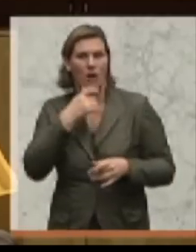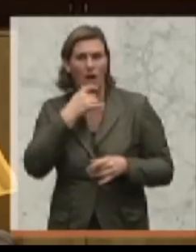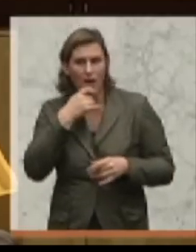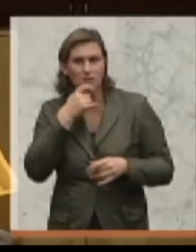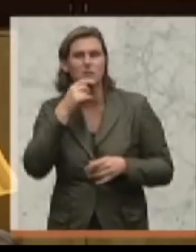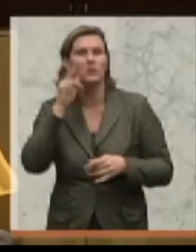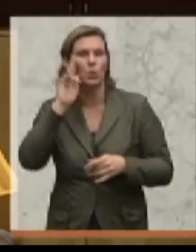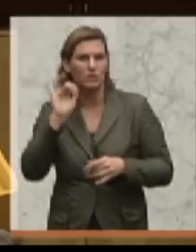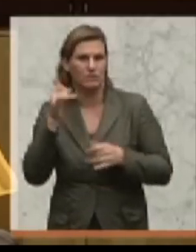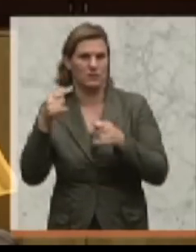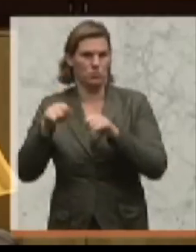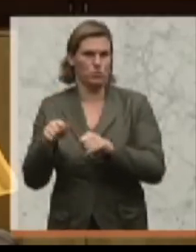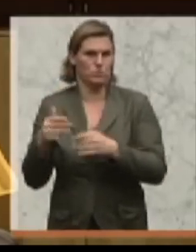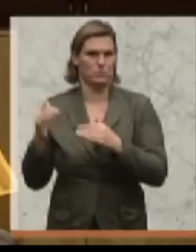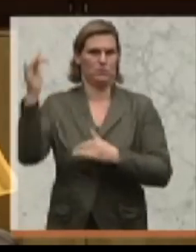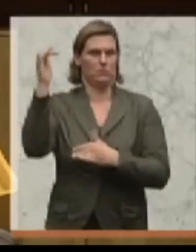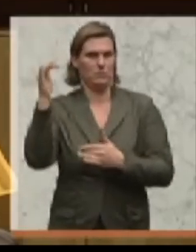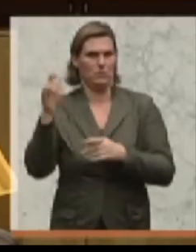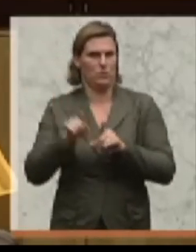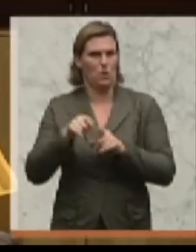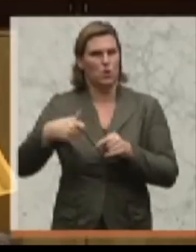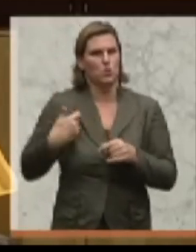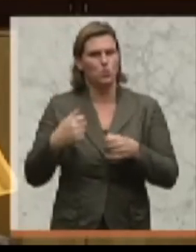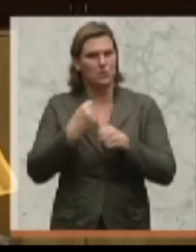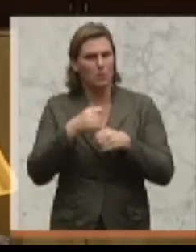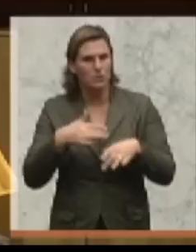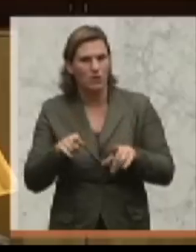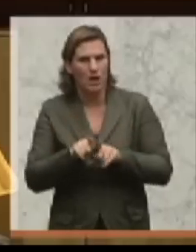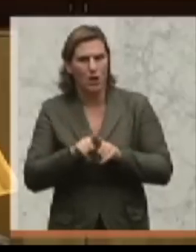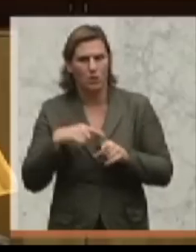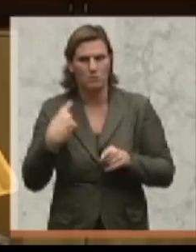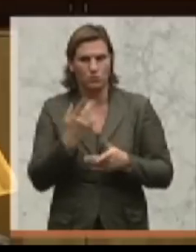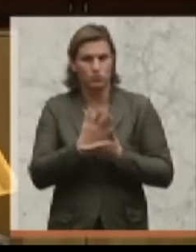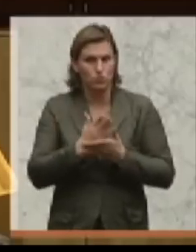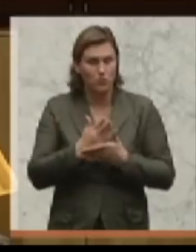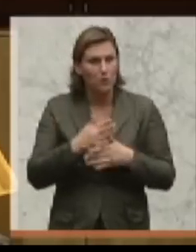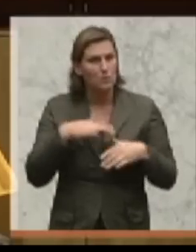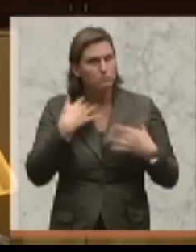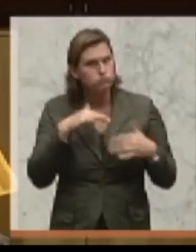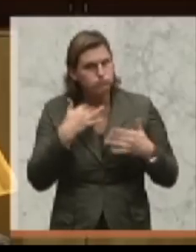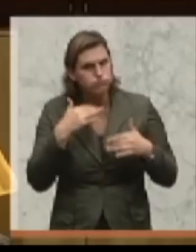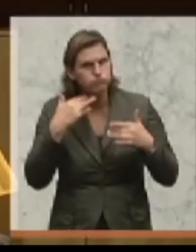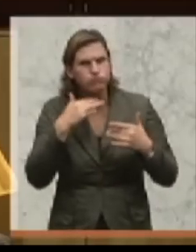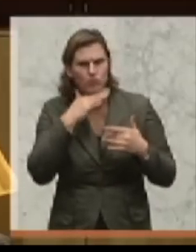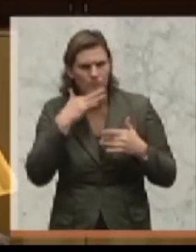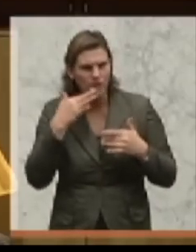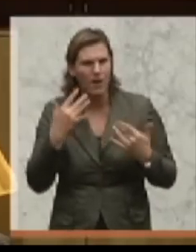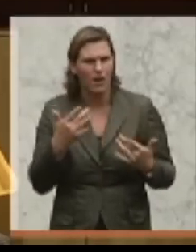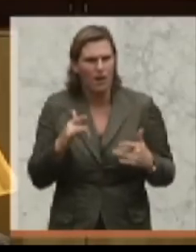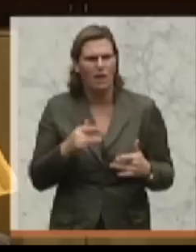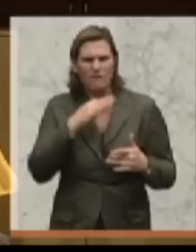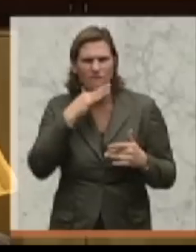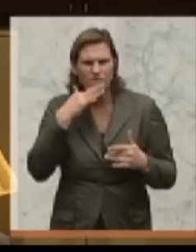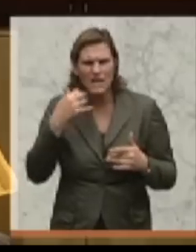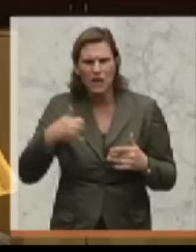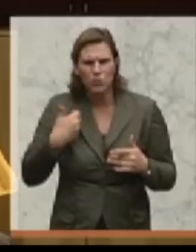was Sie auch nicht dazu sagen bei der Jugendarbeitslosigkeit, dass sie auch bei uns schon gravierend ist. Sie verstecken ja Tausende von Jugendlichen in den